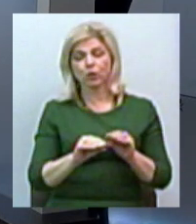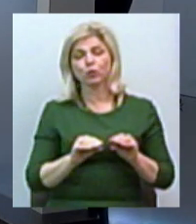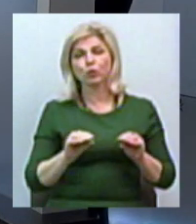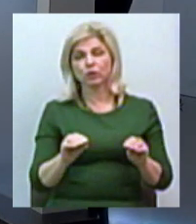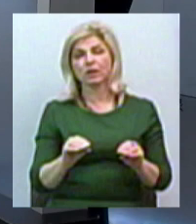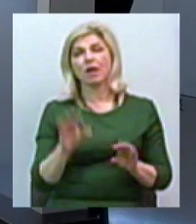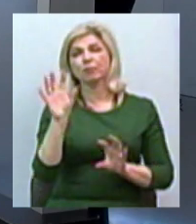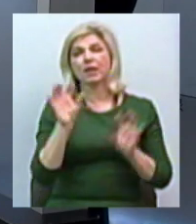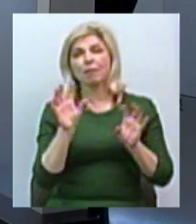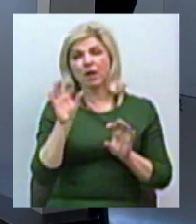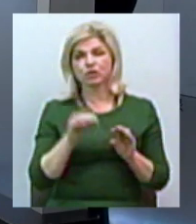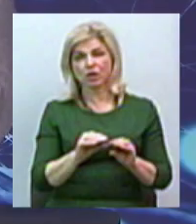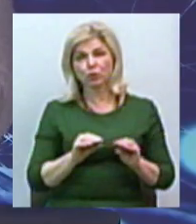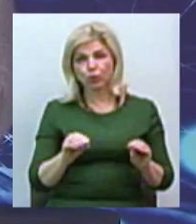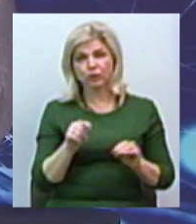приймачі загалом.